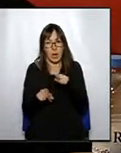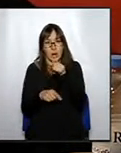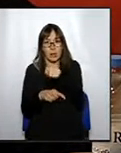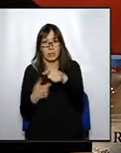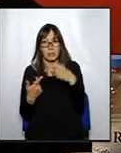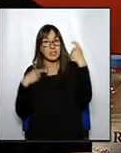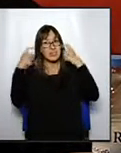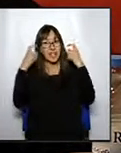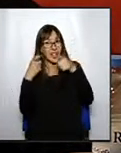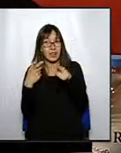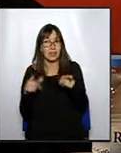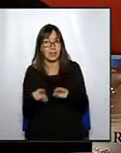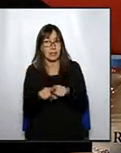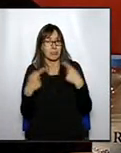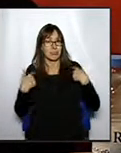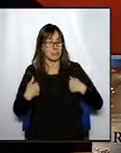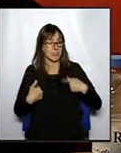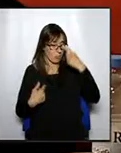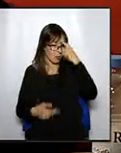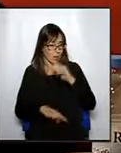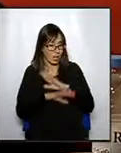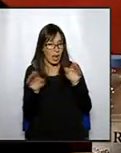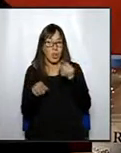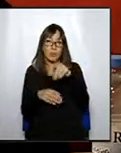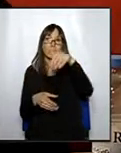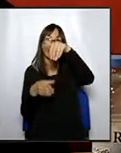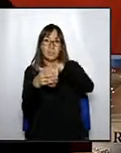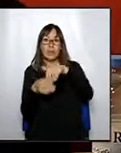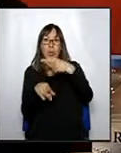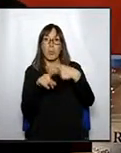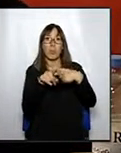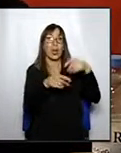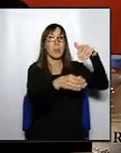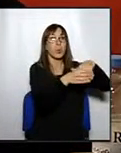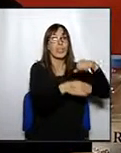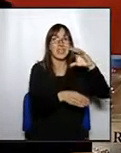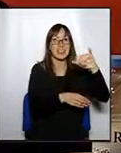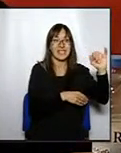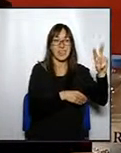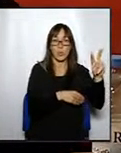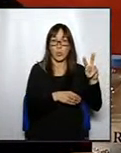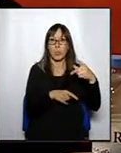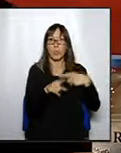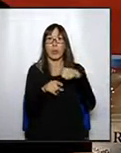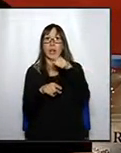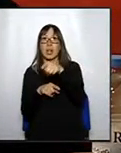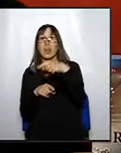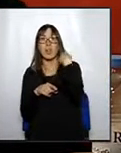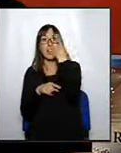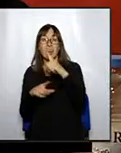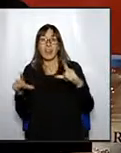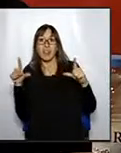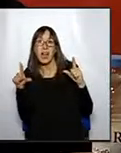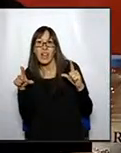Estic convençudíssim que vostè va entrar a l'Ajuntament perquè van votar Convergència, eh? Perquè si vostè es posés a votació